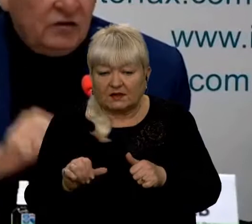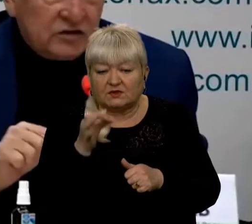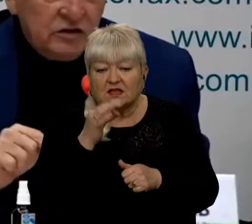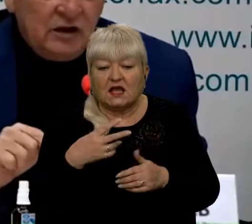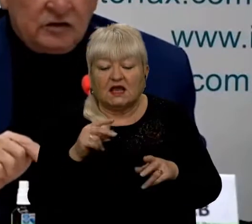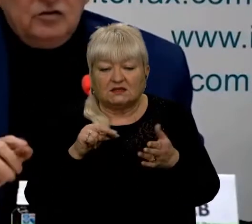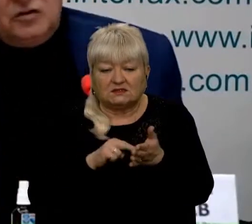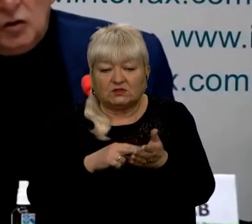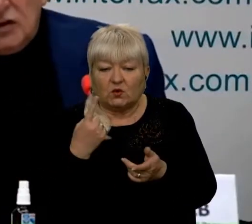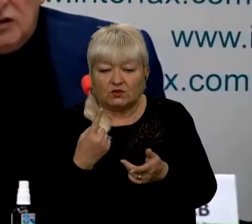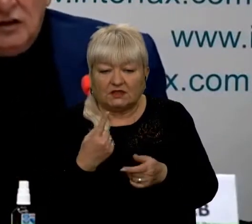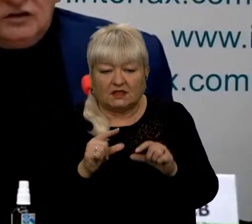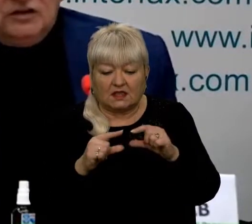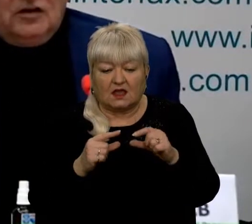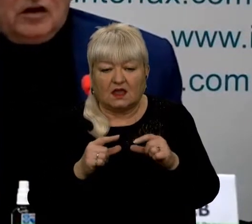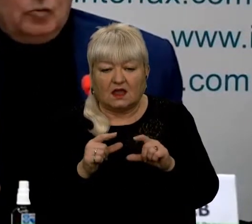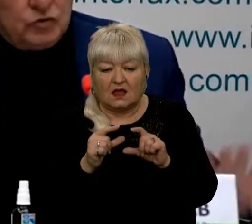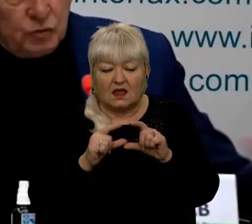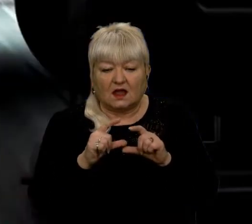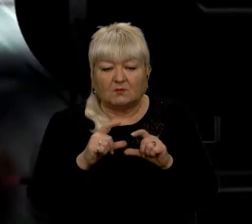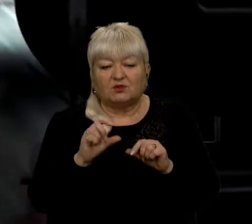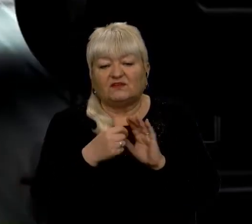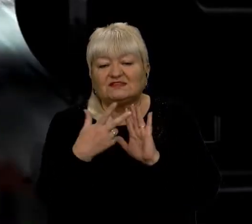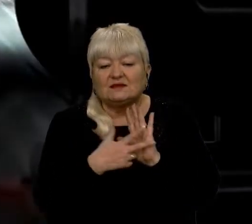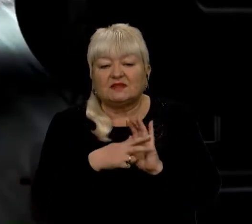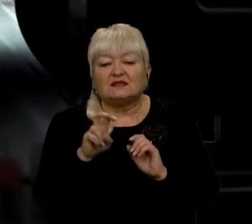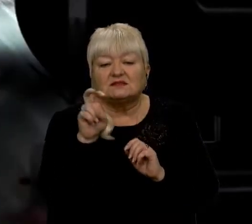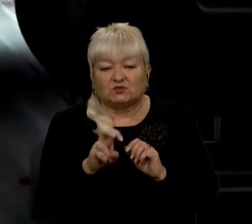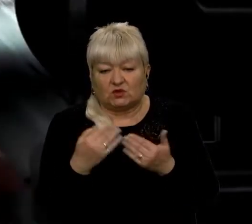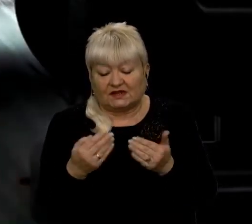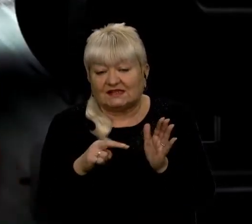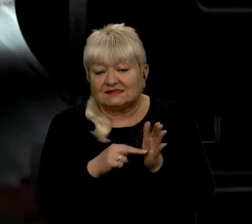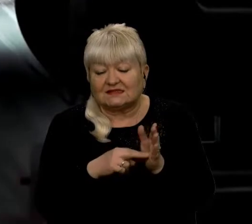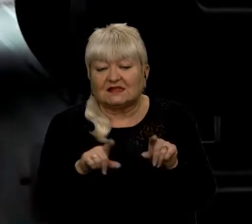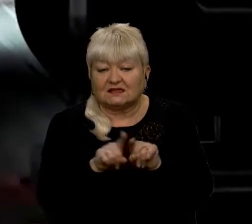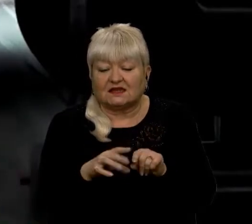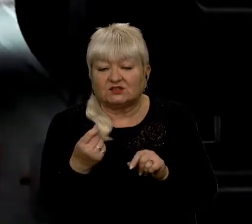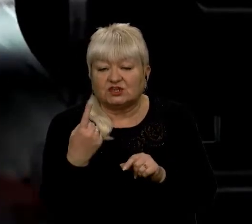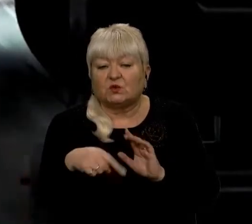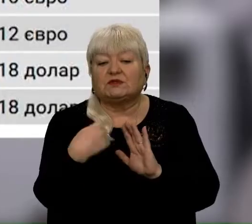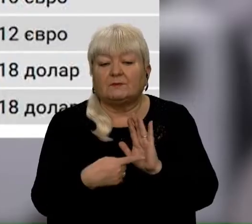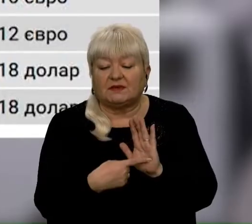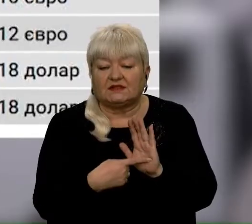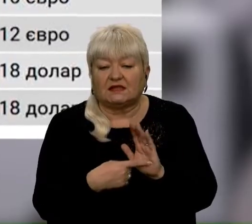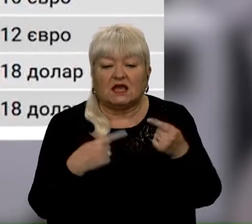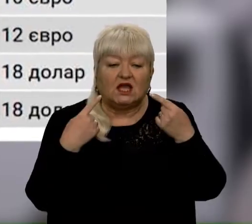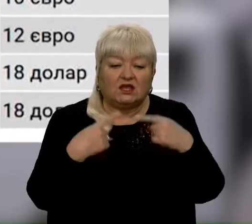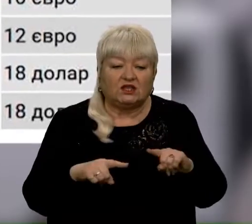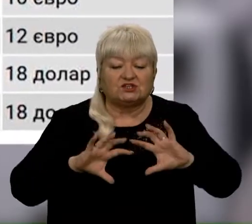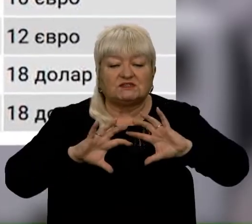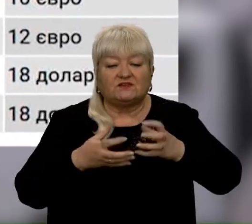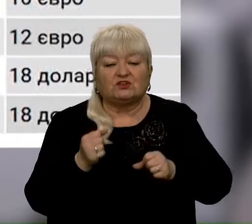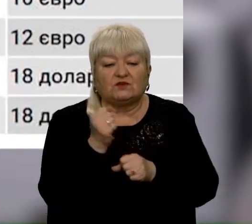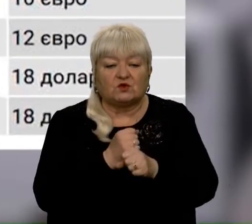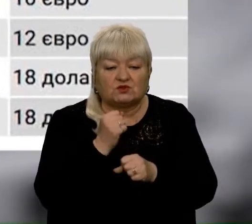ампули 504 гривні, тобто 18 доларів. І ціна така. І ще одне питання. Мовляв, інші світові розробники